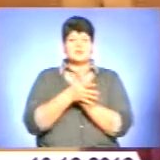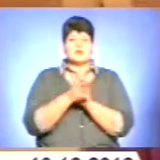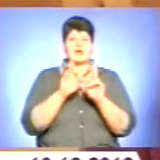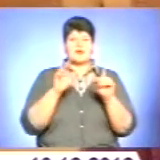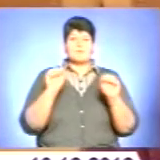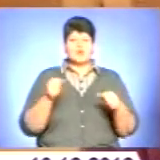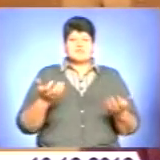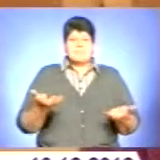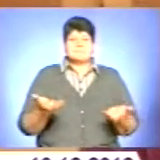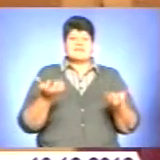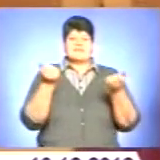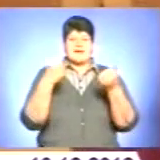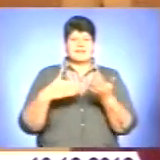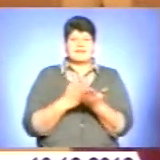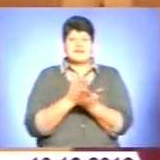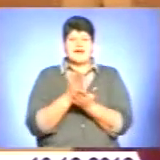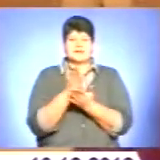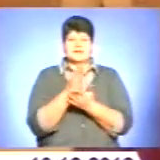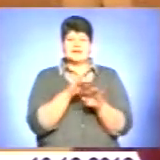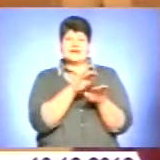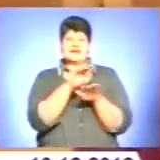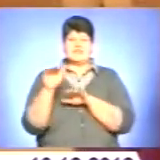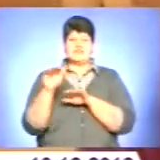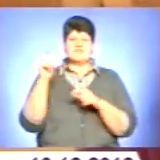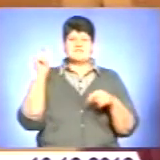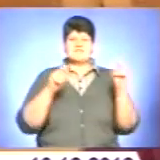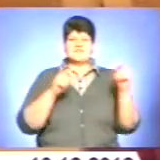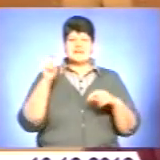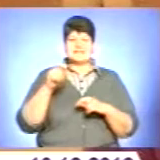підняти якісний рівень фестивалю, як, власне,